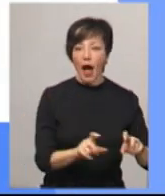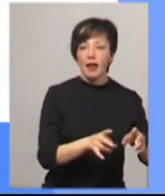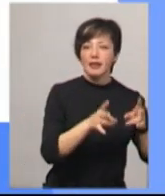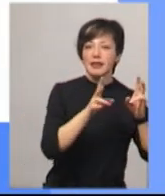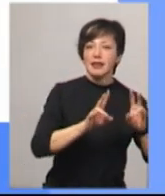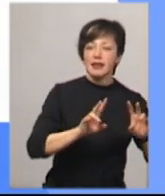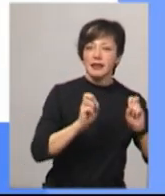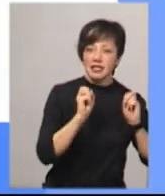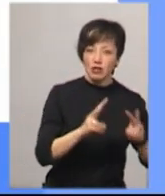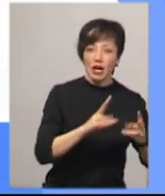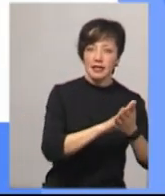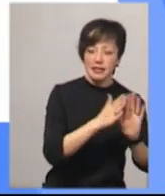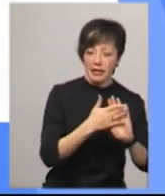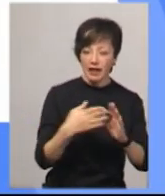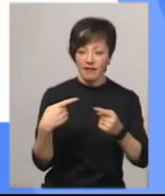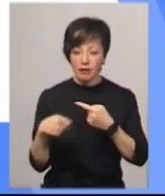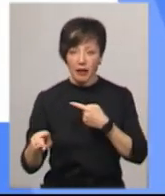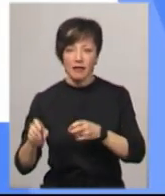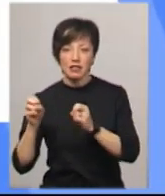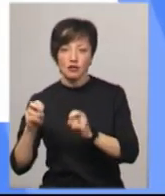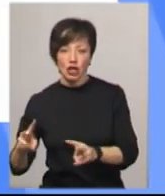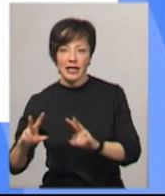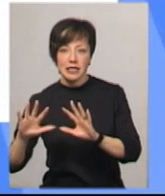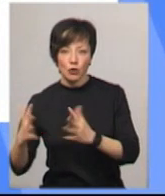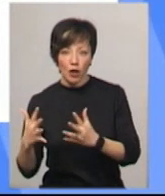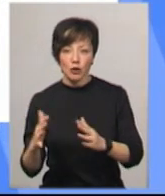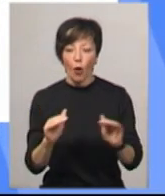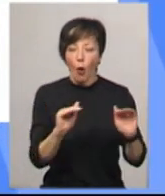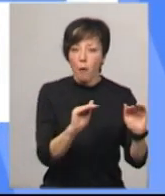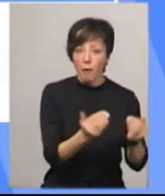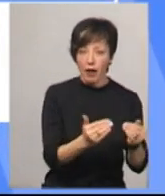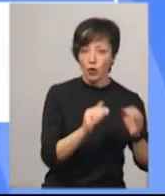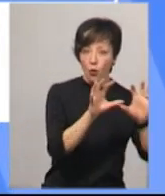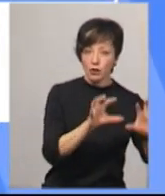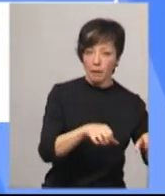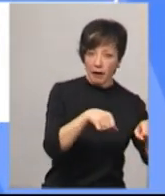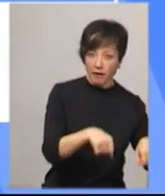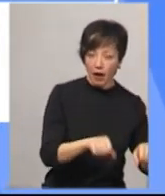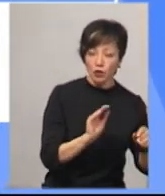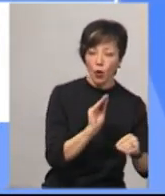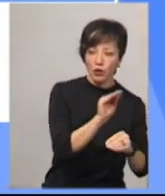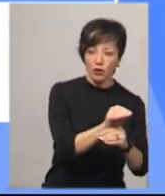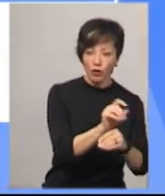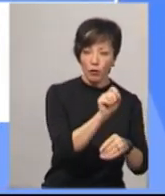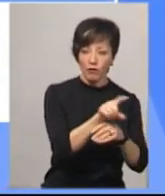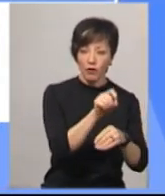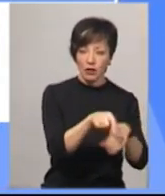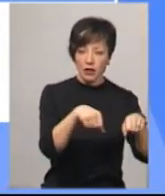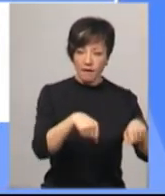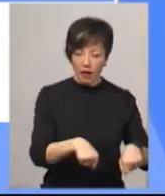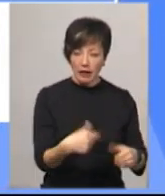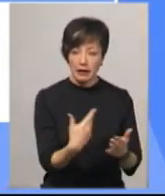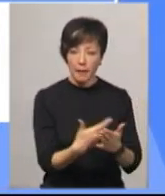стан, на відміну від надзвичайної ситуації, обмежує конституційні права громадян і надає додаткові повноваження владі.